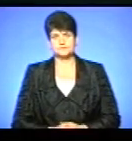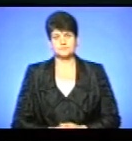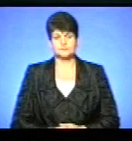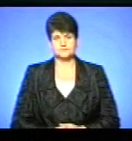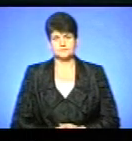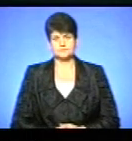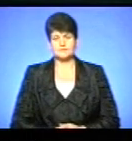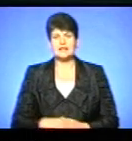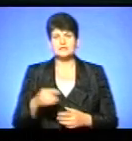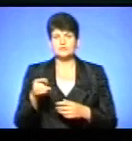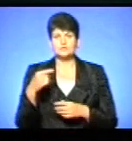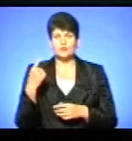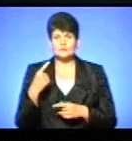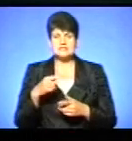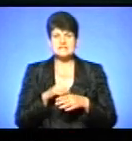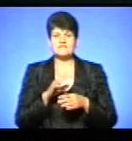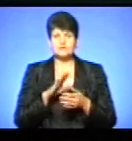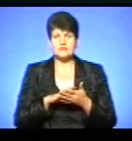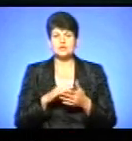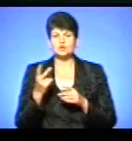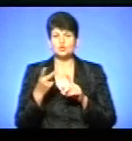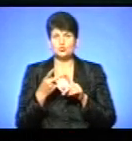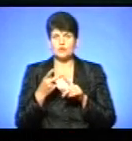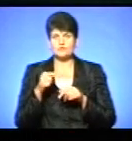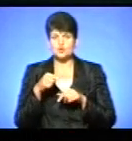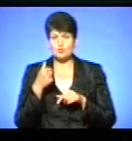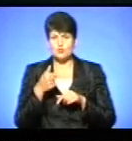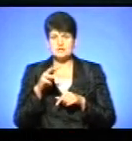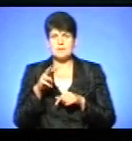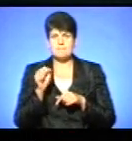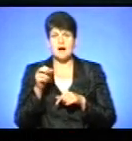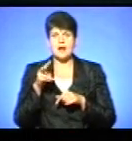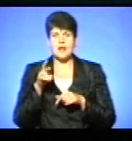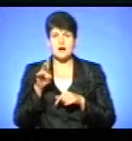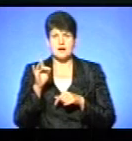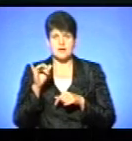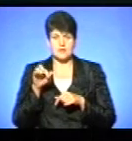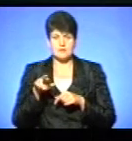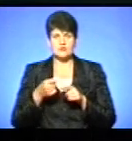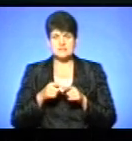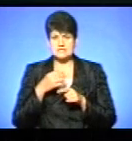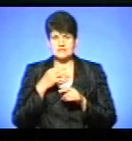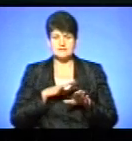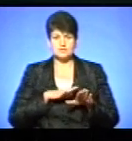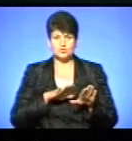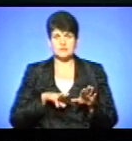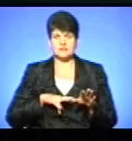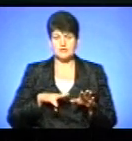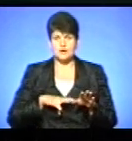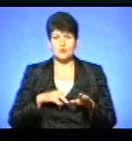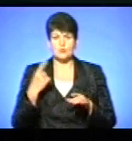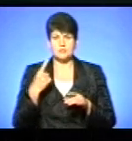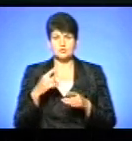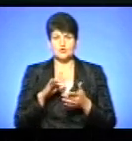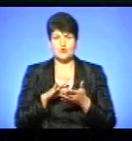На Тернопільщині зафіксували другий у цьому році випадок малярії. Про це повідомив сьогодні заступник директора обласного лабораторного центру